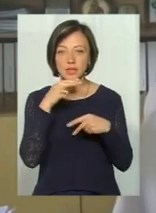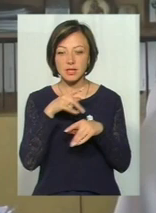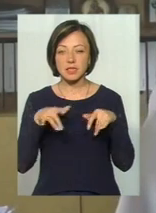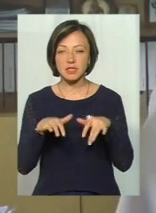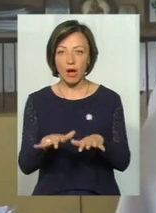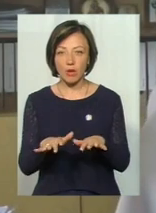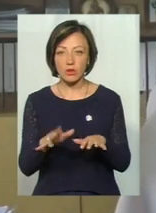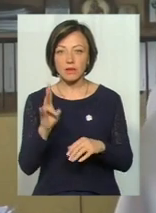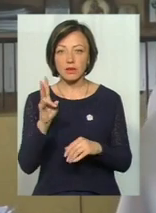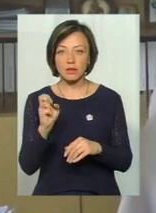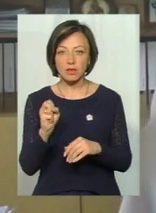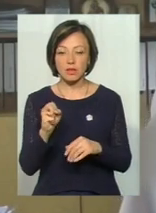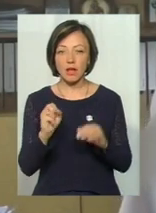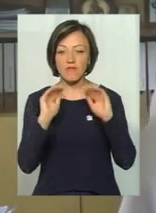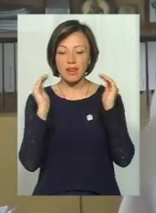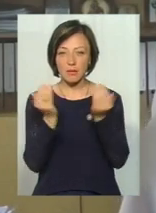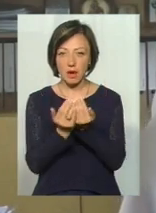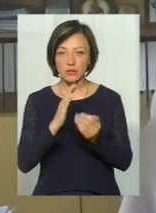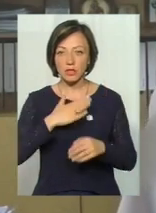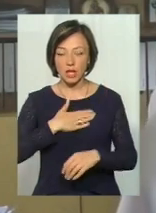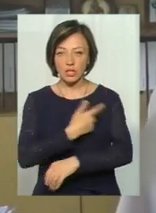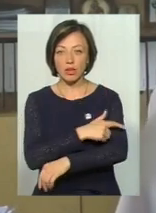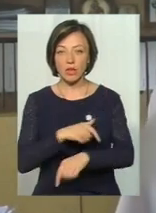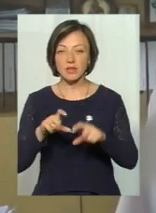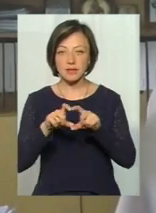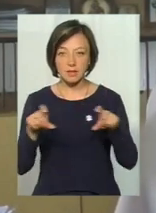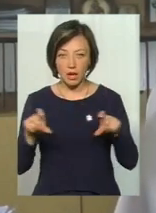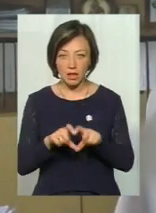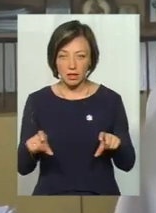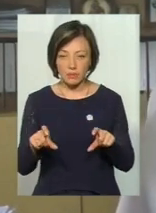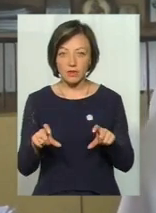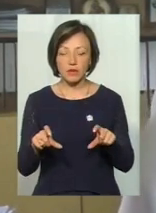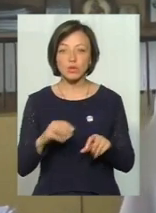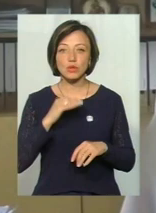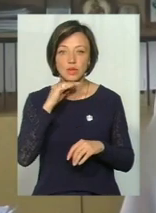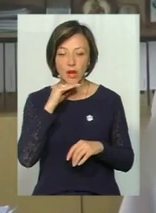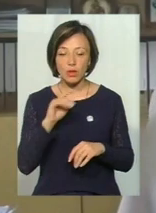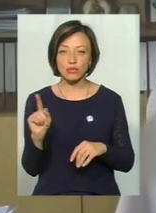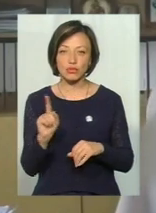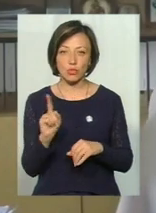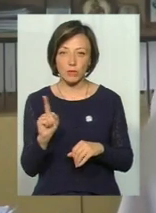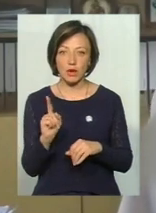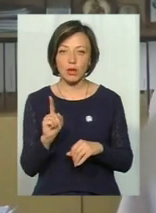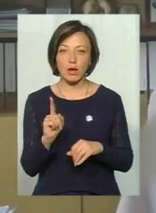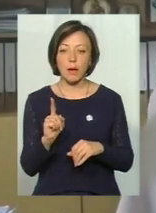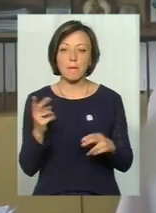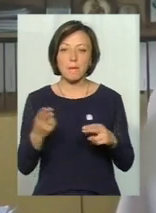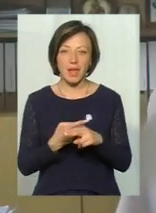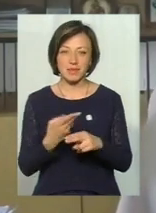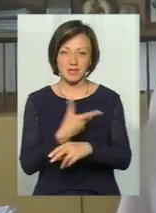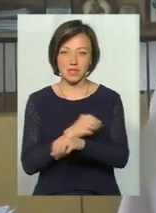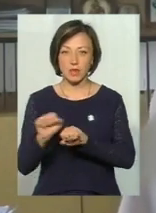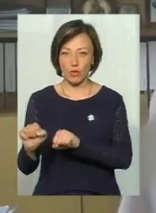заходів в реанімаціях наших лікувально-профілактичних закладів достатньо для того, щоб обійтися без